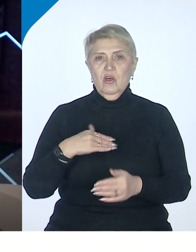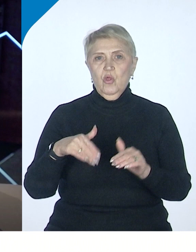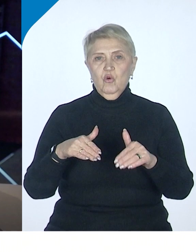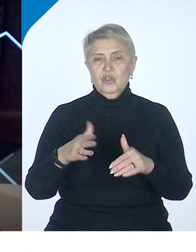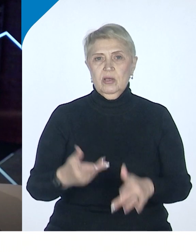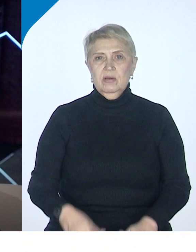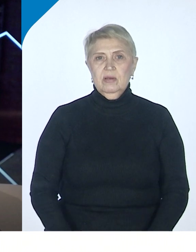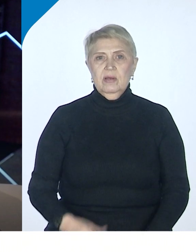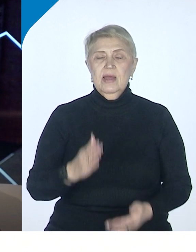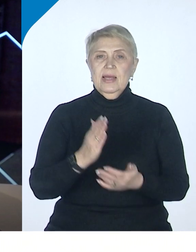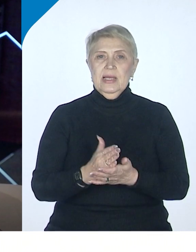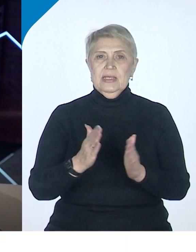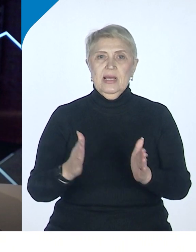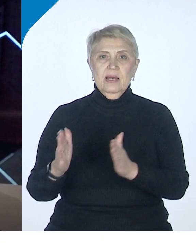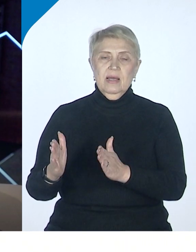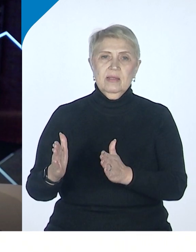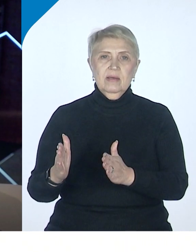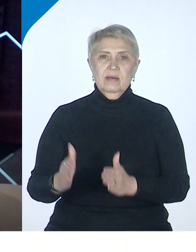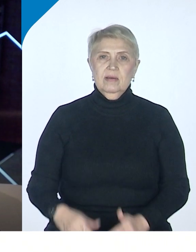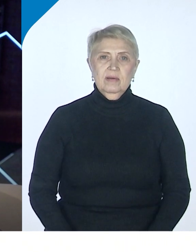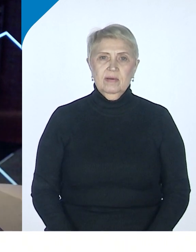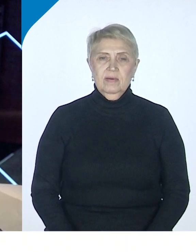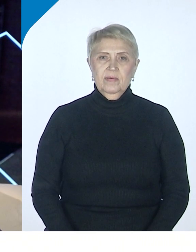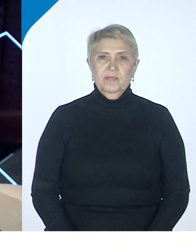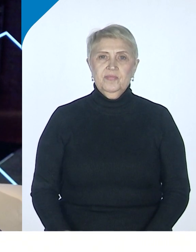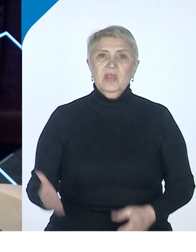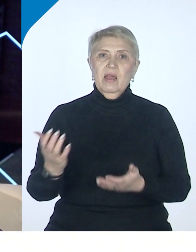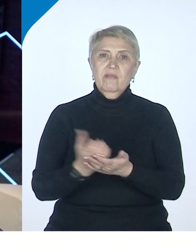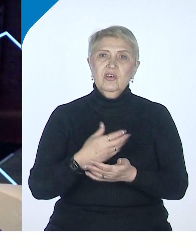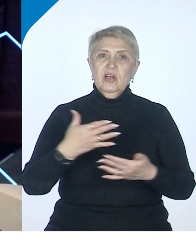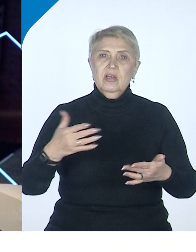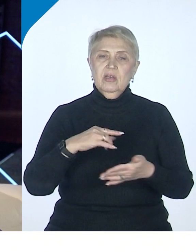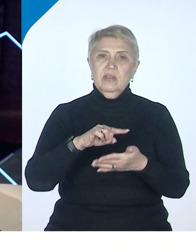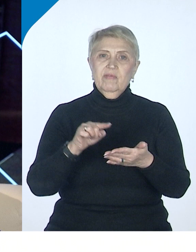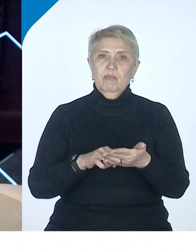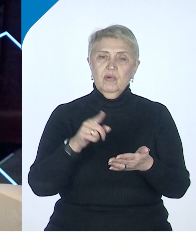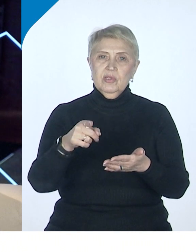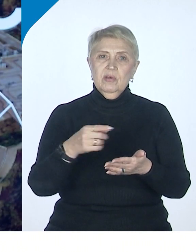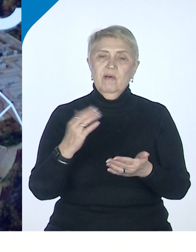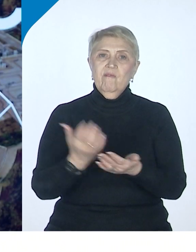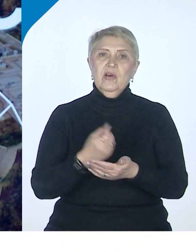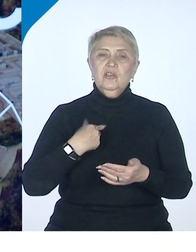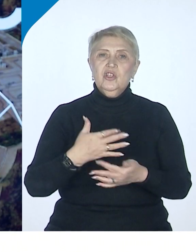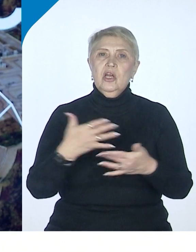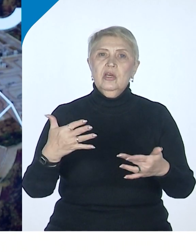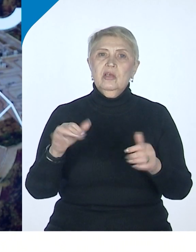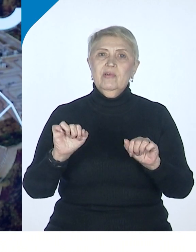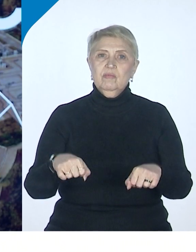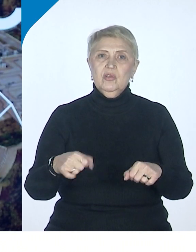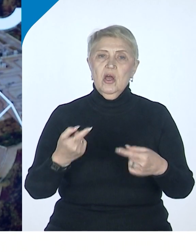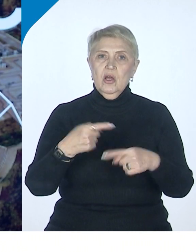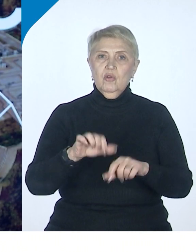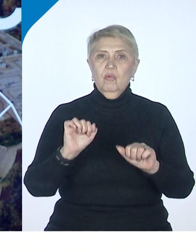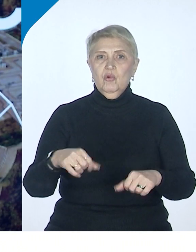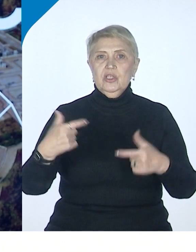ряд как бы выигрышных каких-то вопросов, выигрышных возможностей, которые можно эксплуатировать